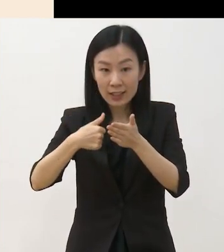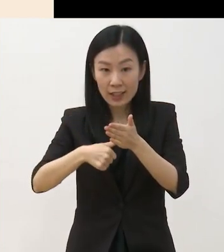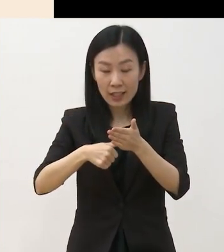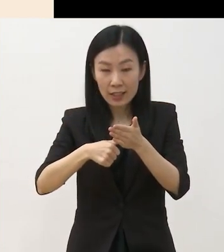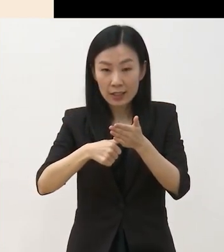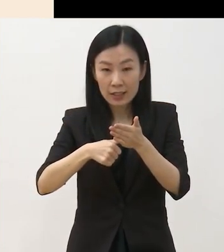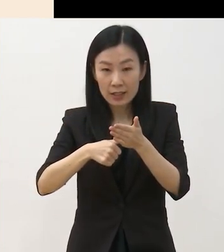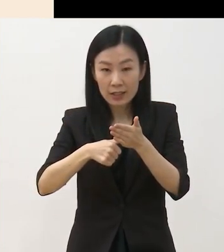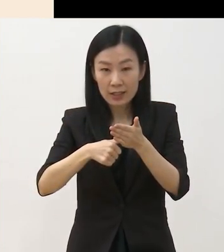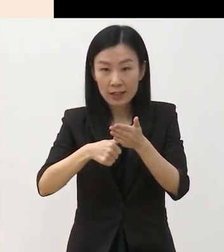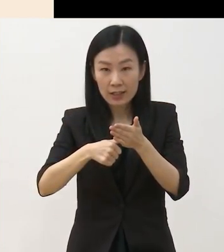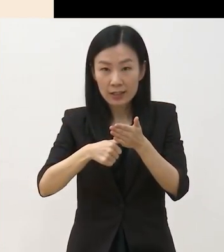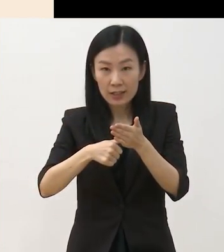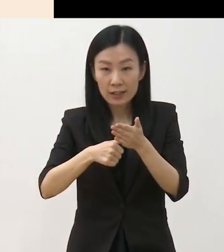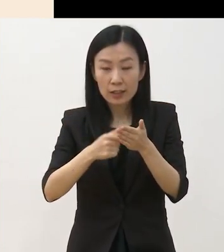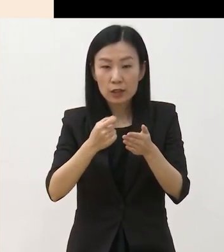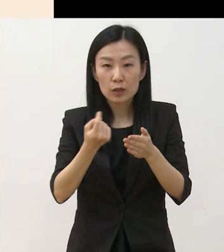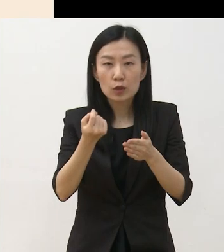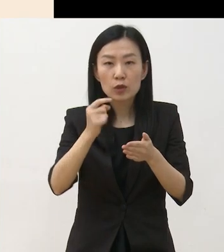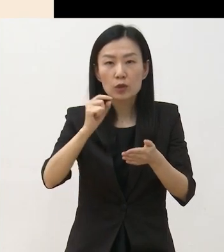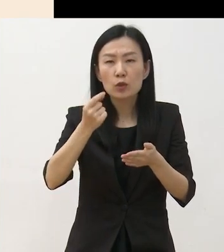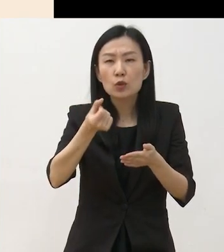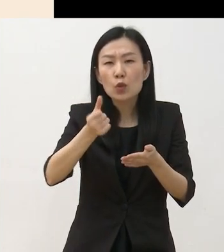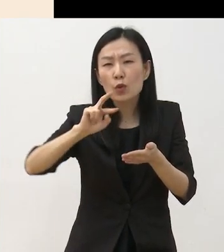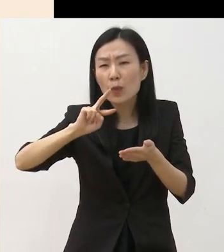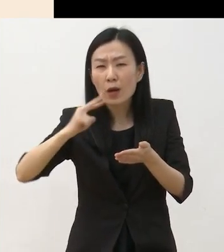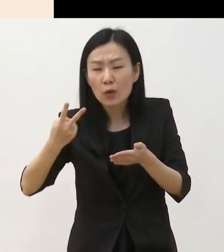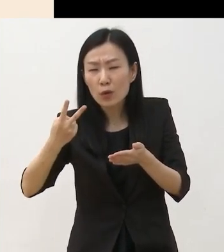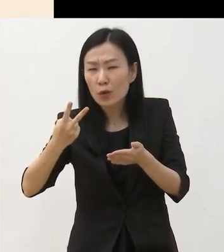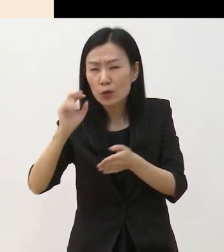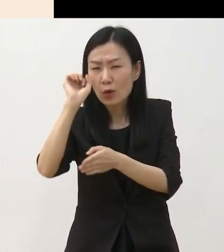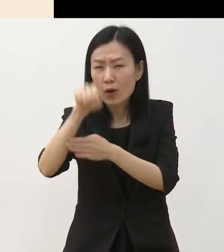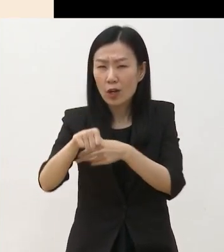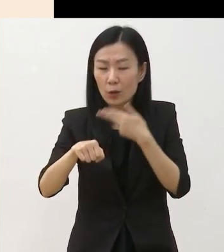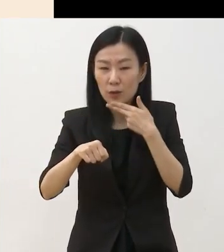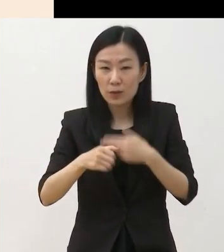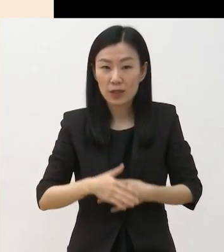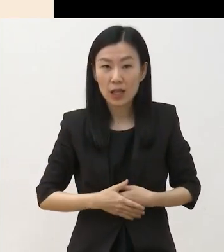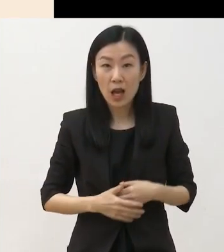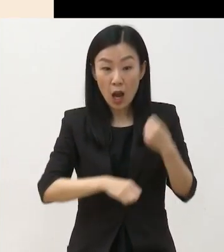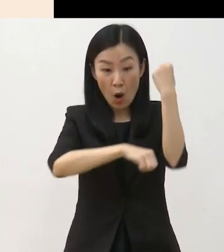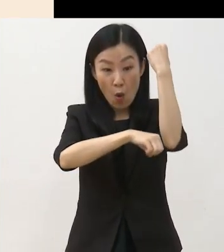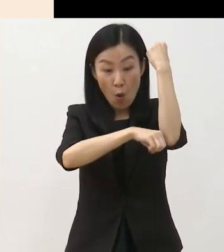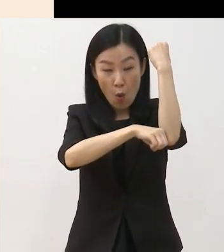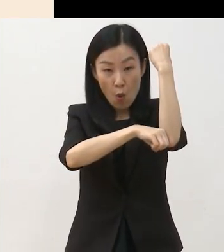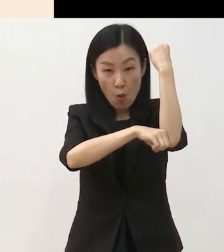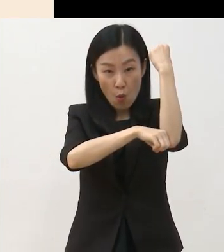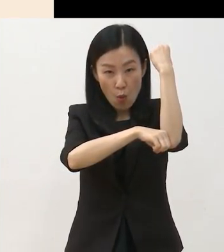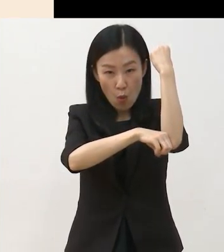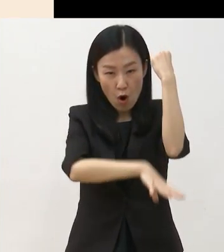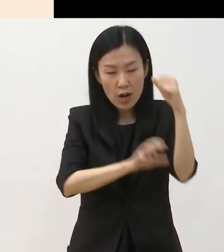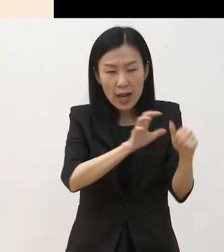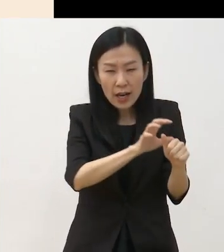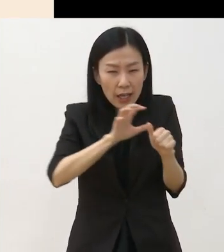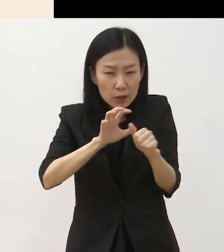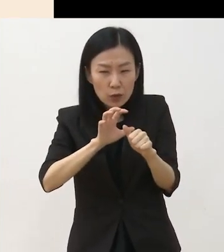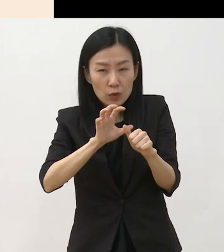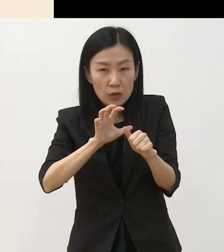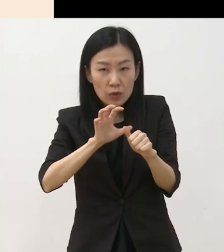허용하지 않습니다 원형의 모티브를 가져와서 완전히 재창작한